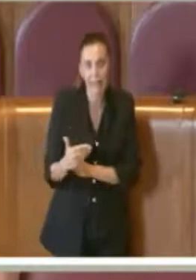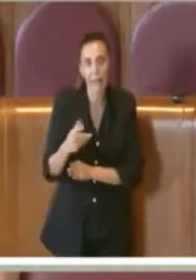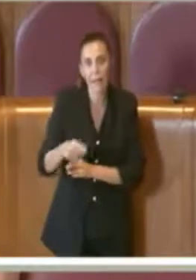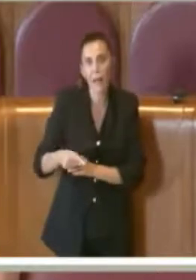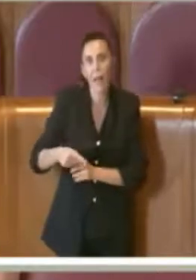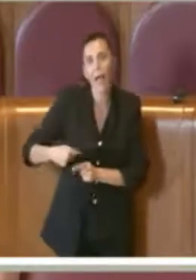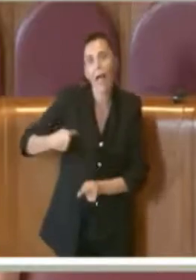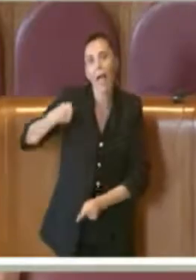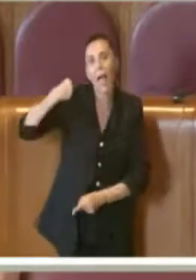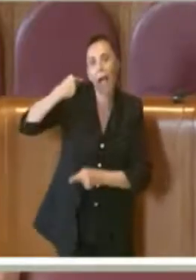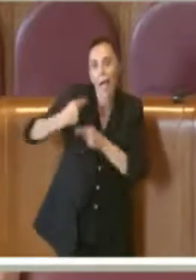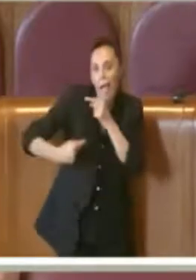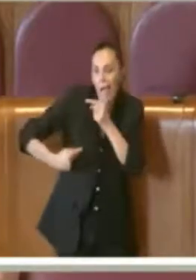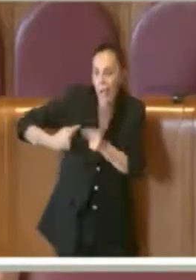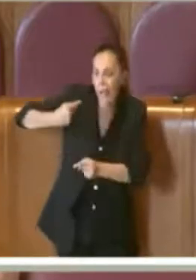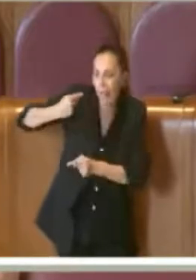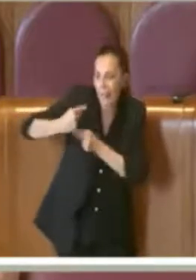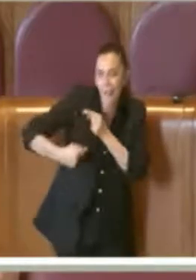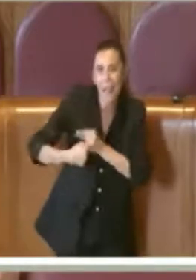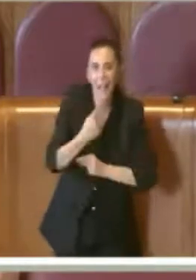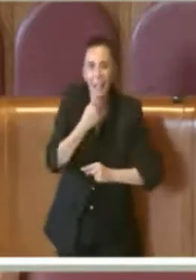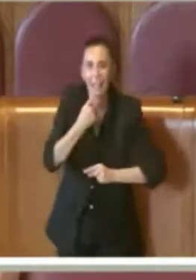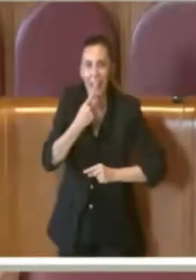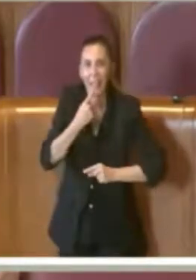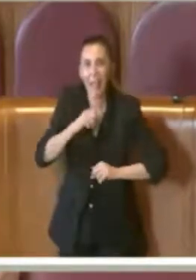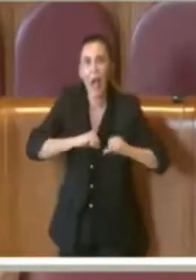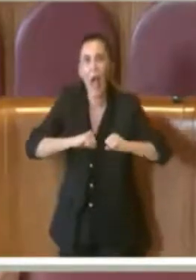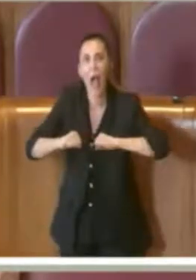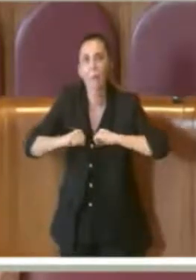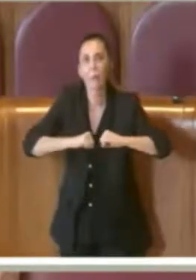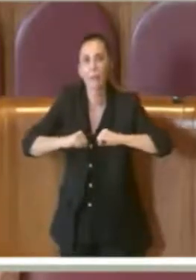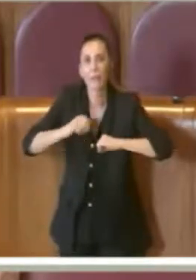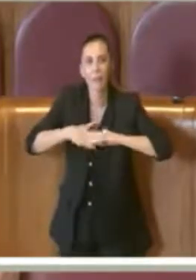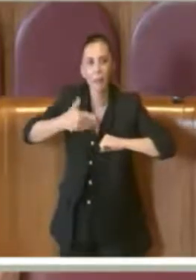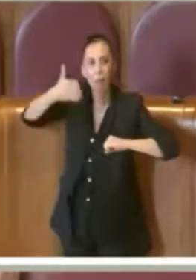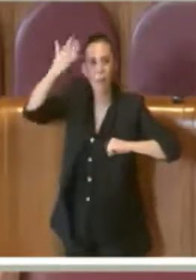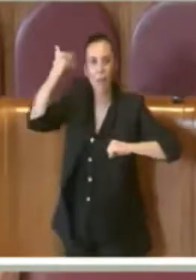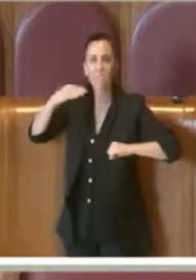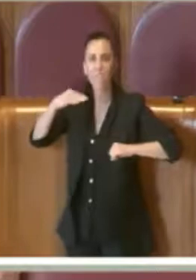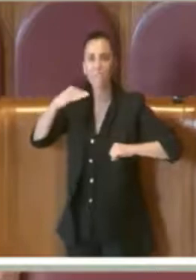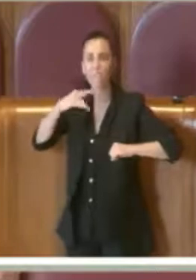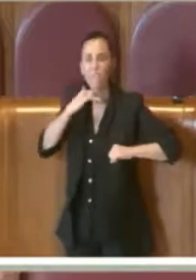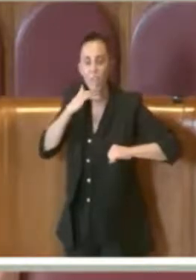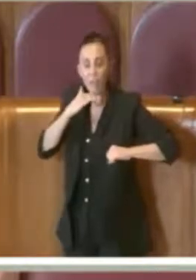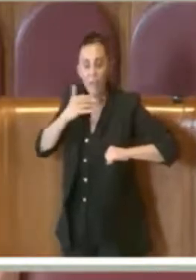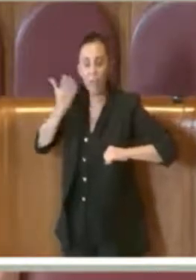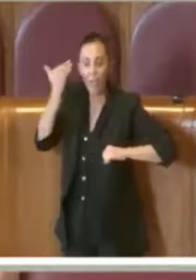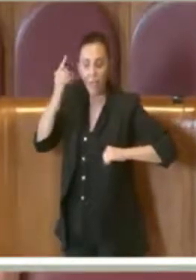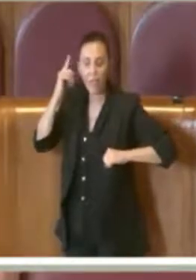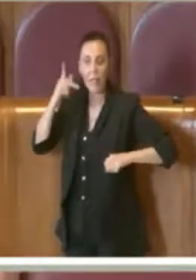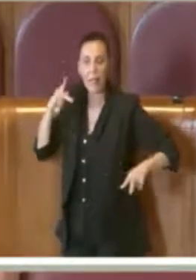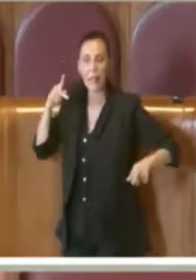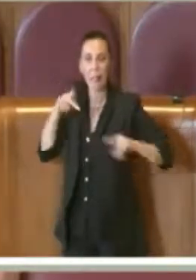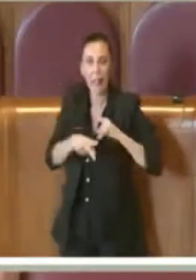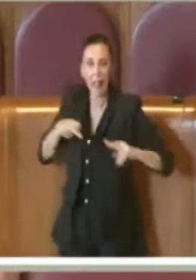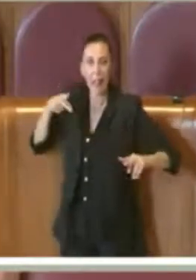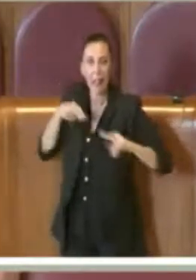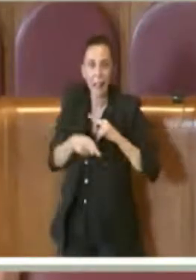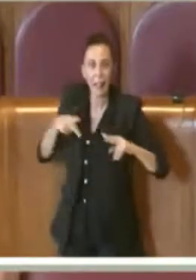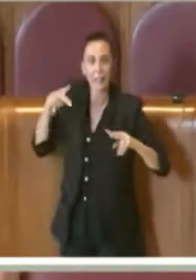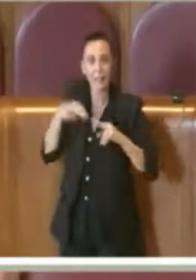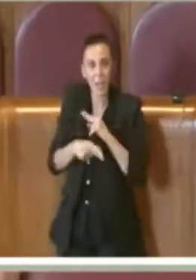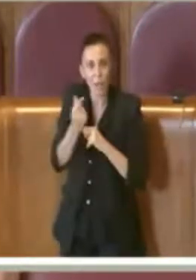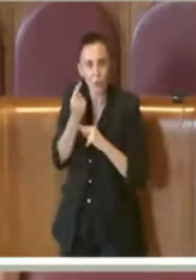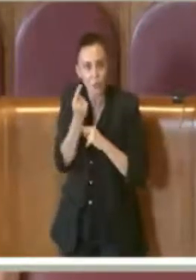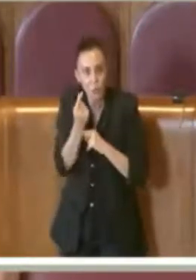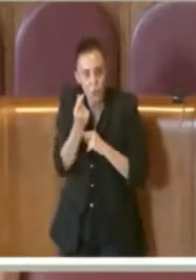delle amministrazioni passate che hanno previsto dei tagli senza poi rivedere